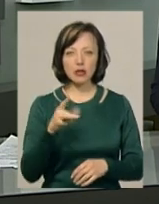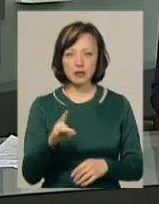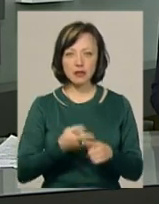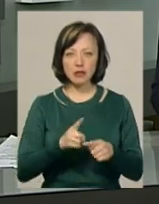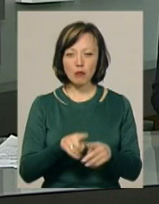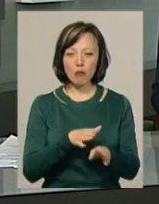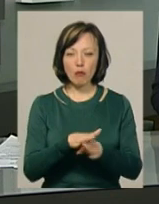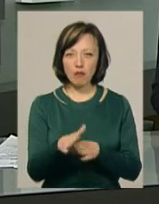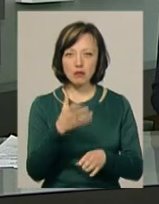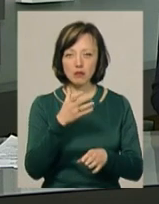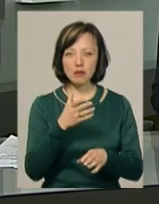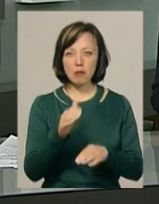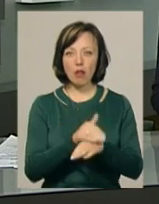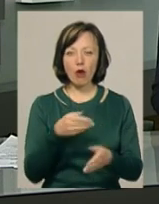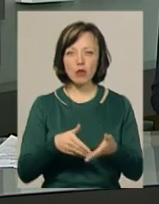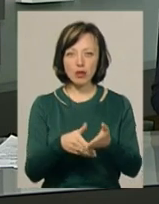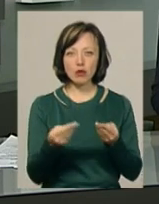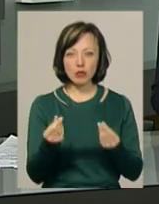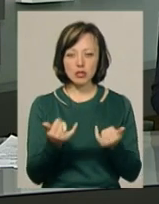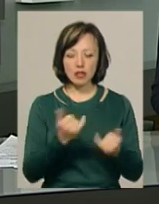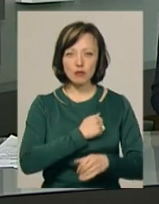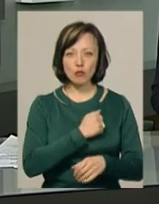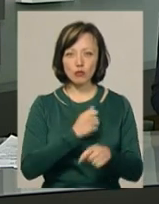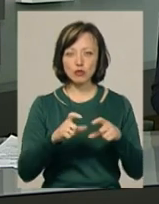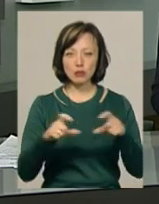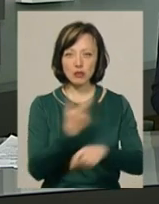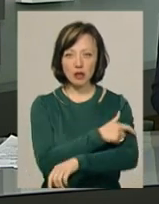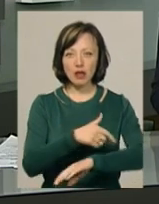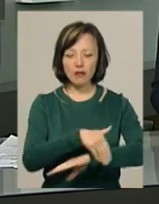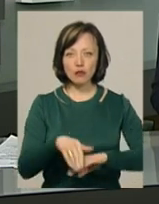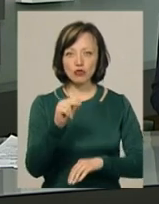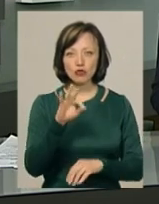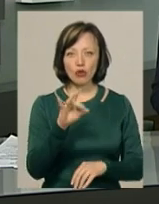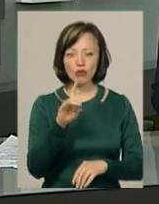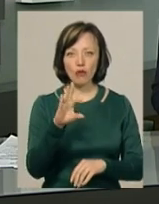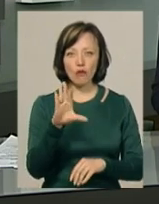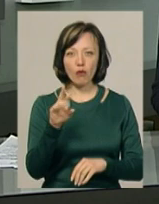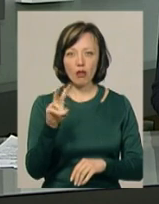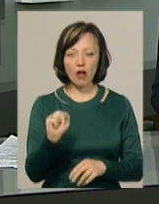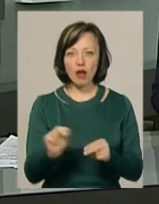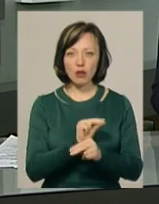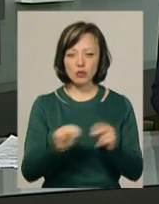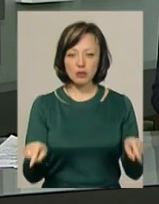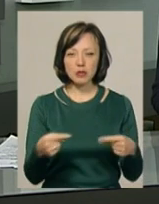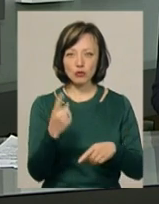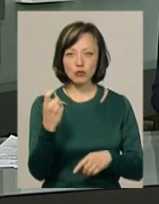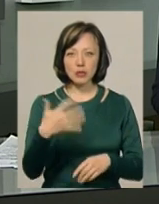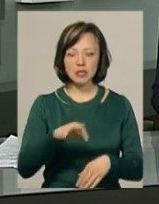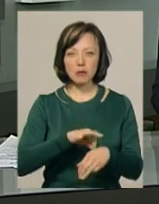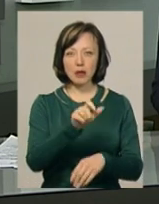Це повністю благодійні кошти. Зараз у військовому шпиталі, що на вулиці Чорновола, лікується та проходять реабілітацію 150